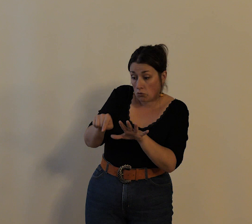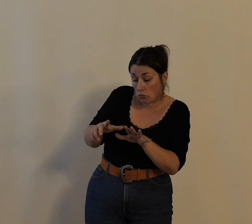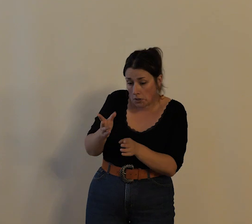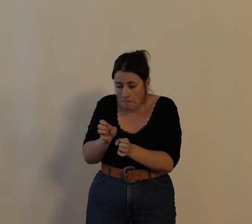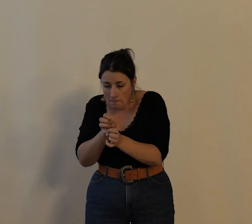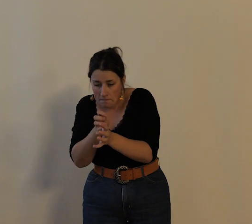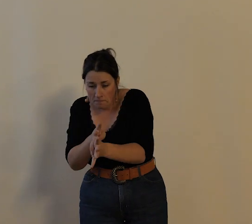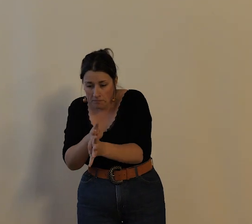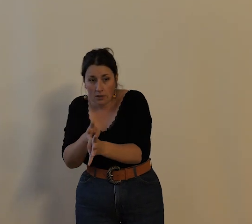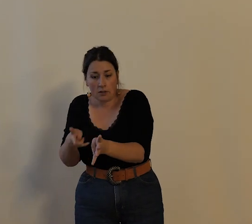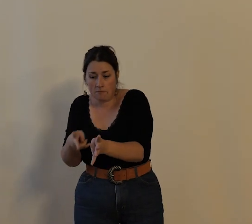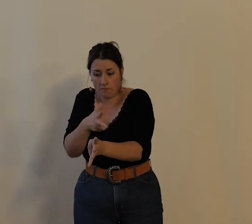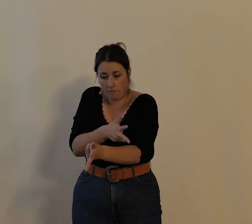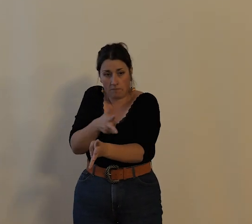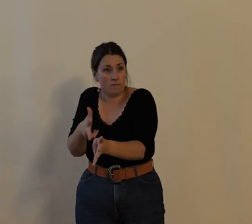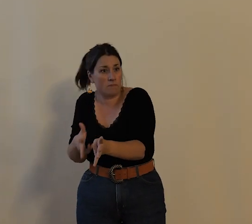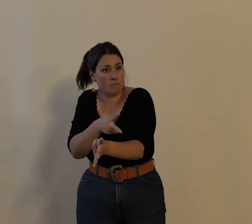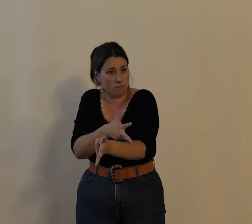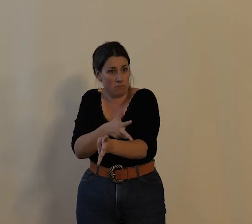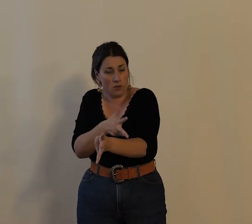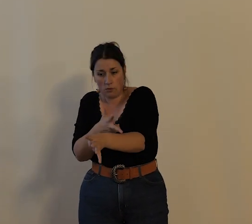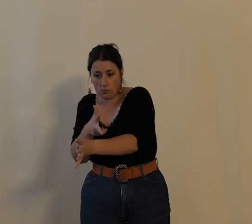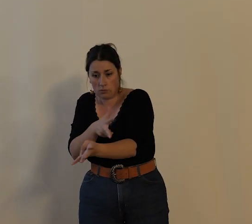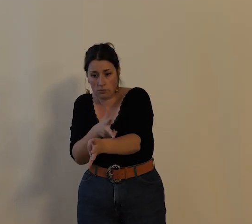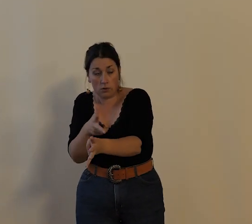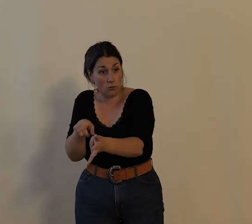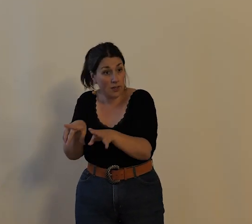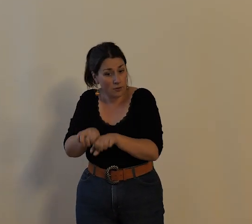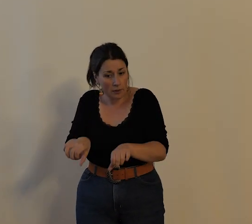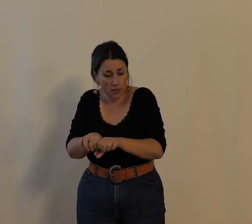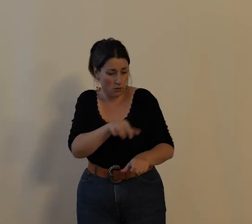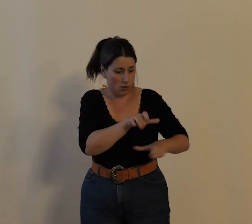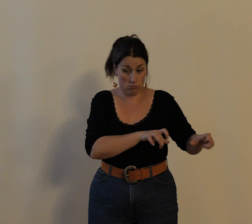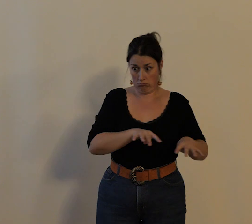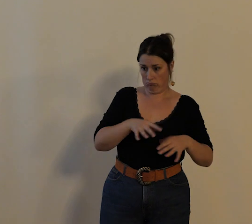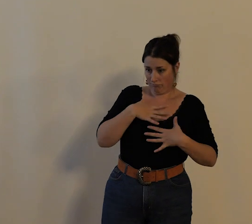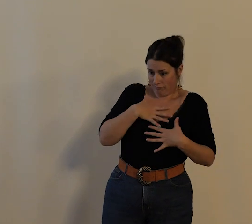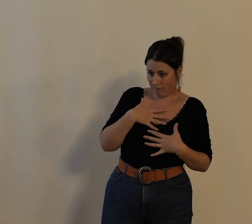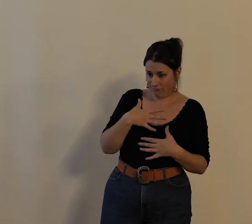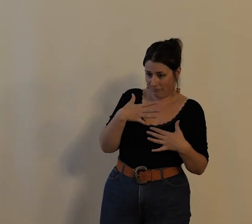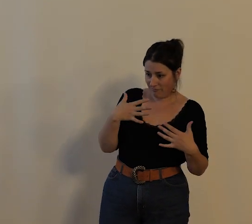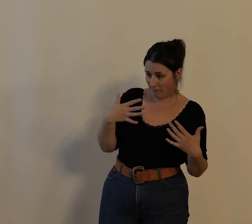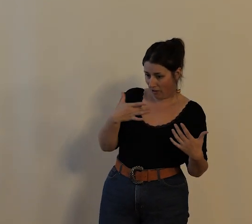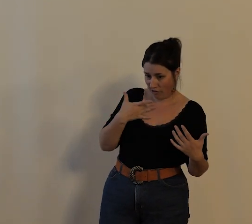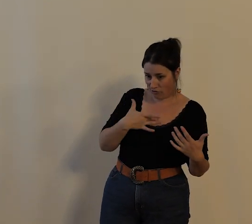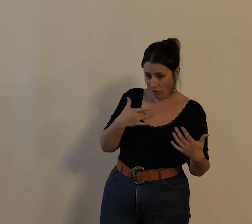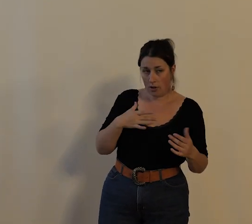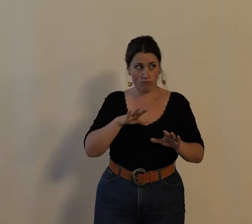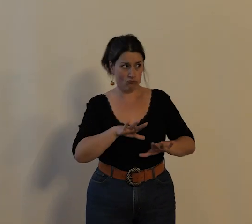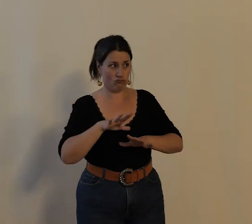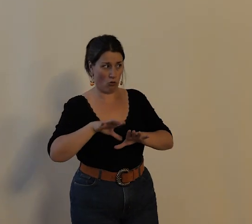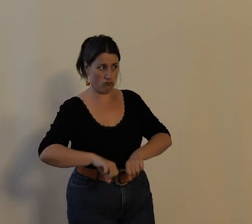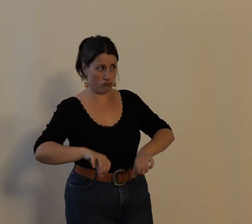un tricycle et il fait l'étonnement des amateurs si bien qu'il poursuit rapidement et il élargit sa